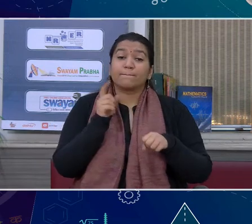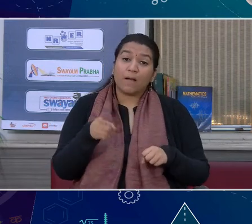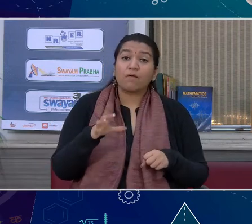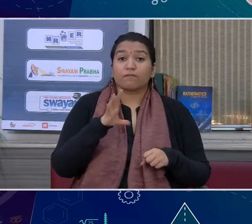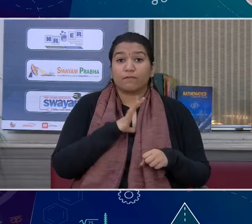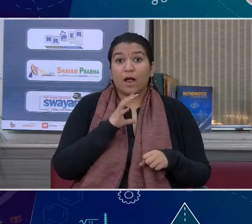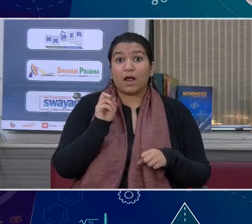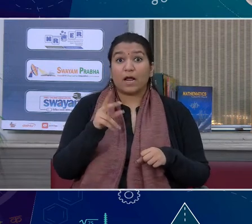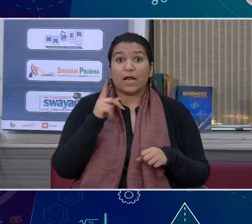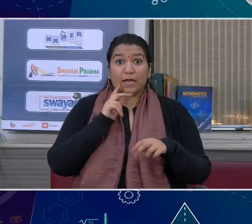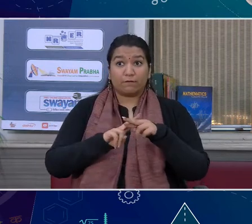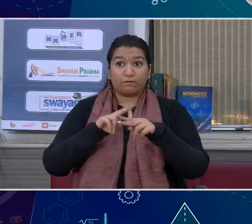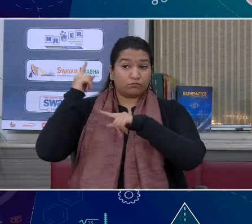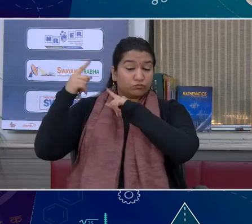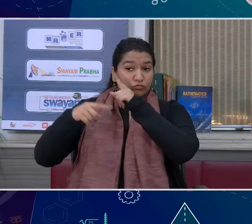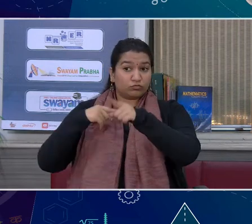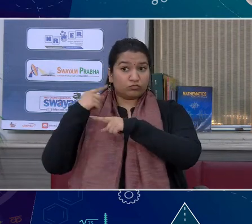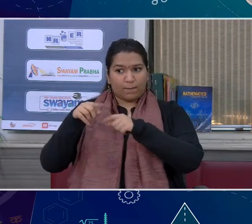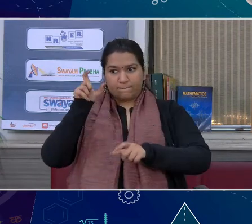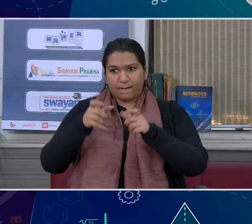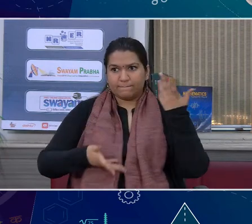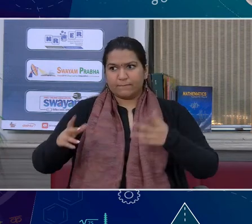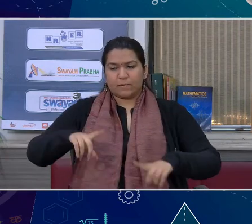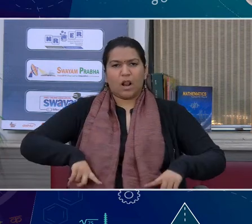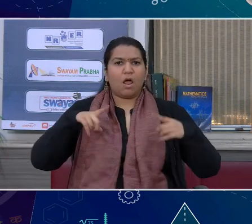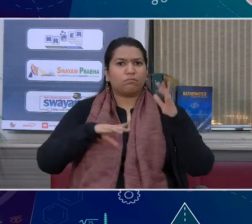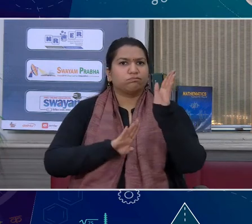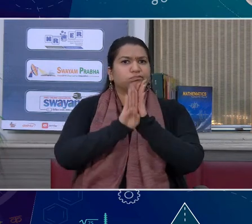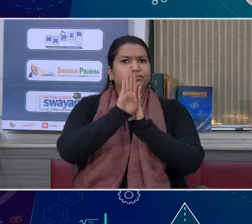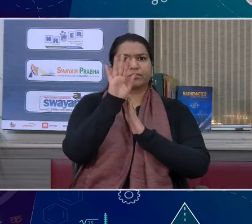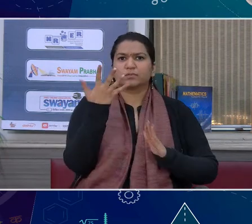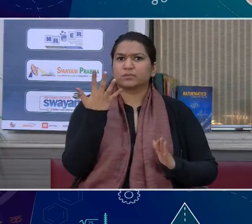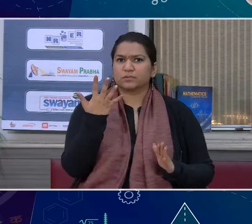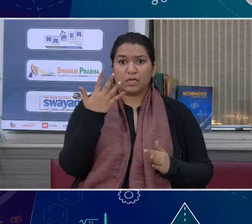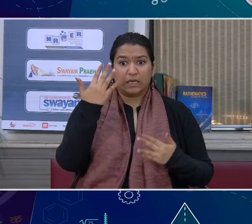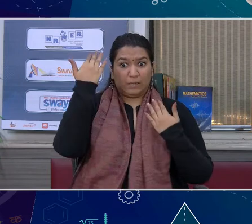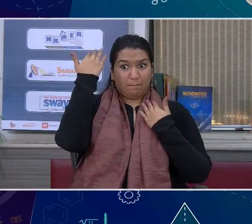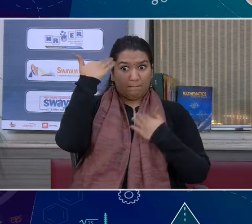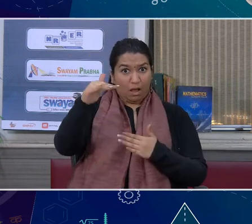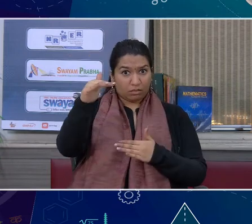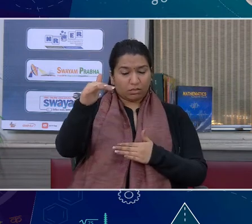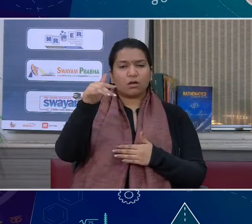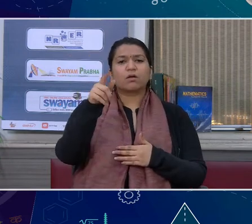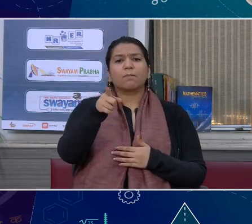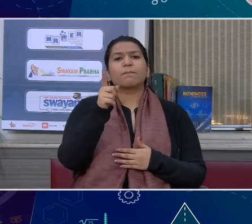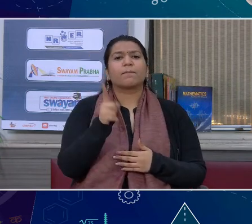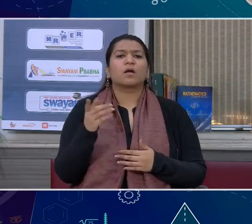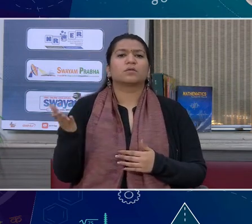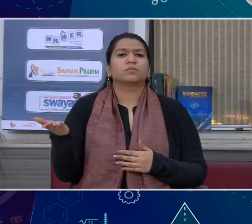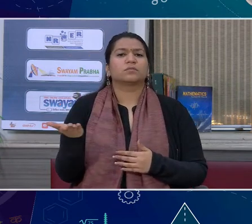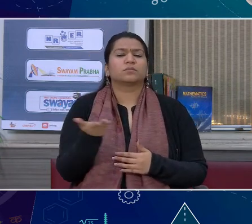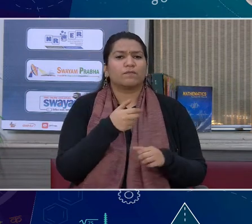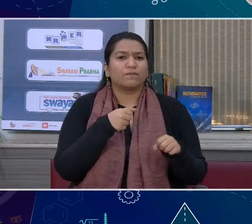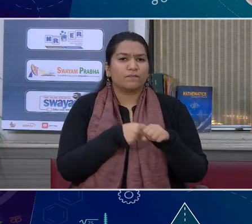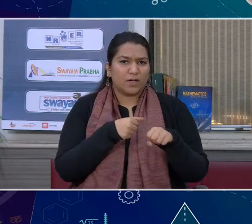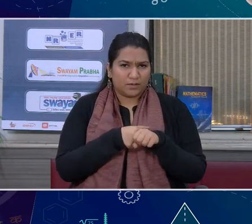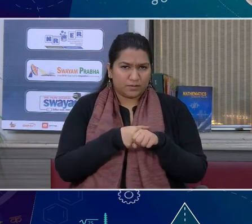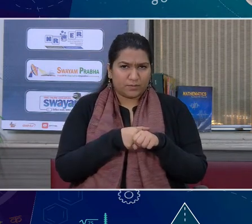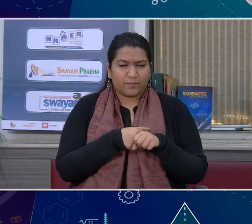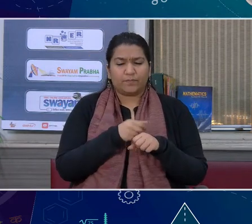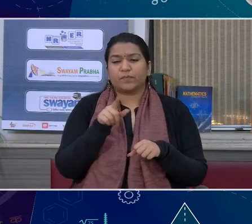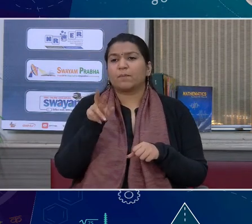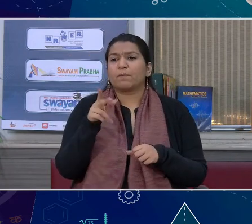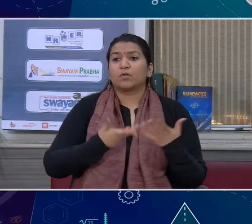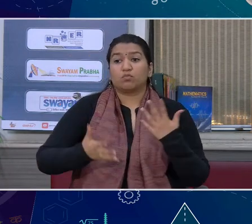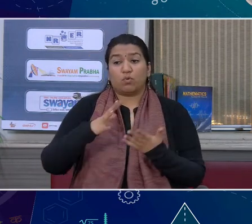वो परंपराएं मनुष्य के विकास के या समाज के विकास में बादक हैं तो यहां वो कह रहे हैं मैं सीख रहा